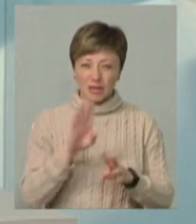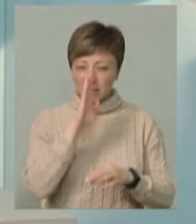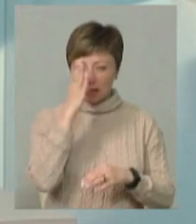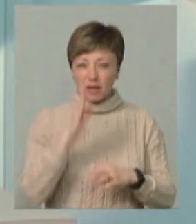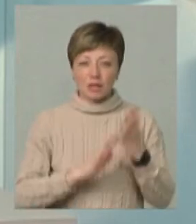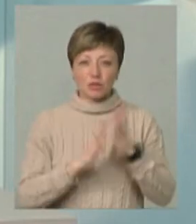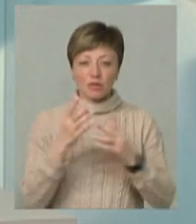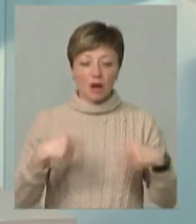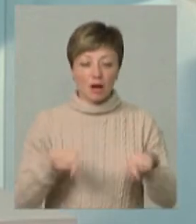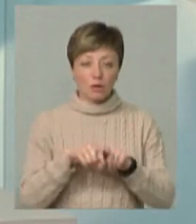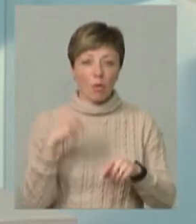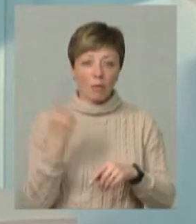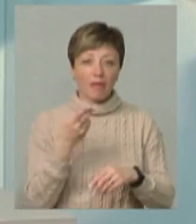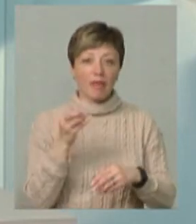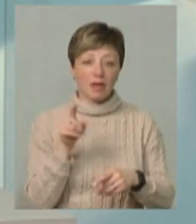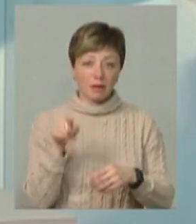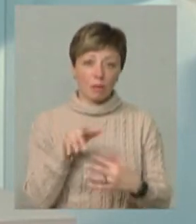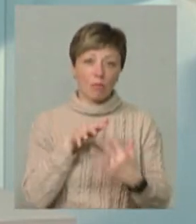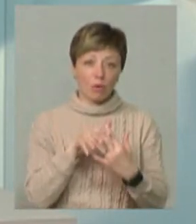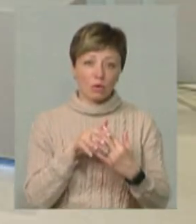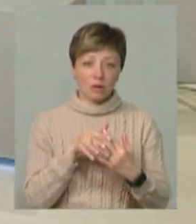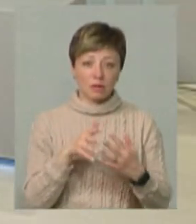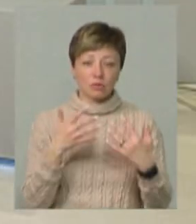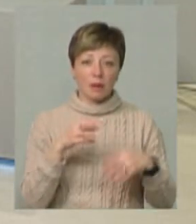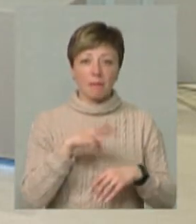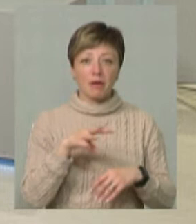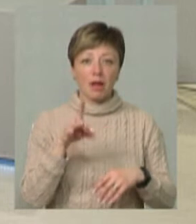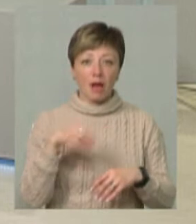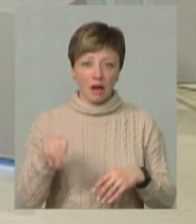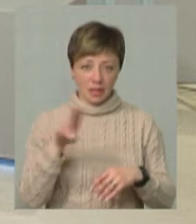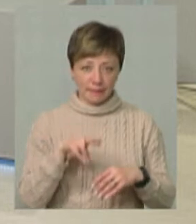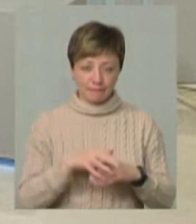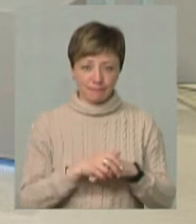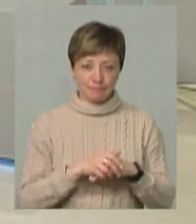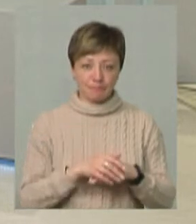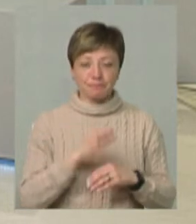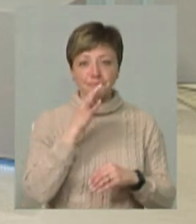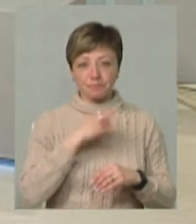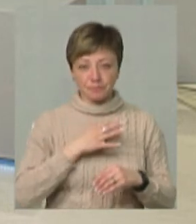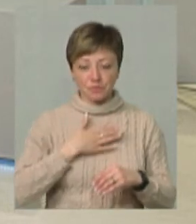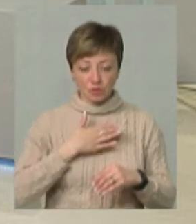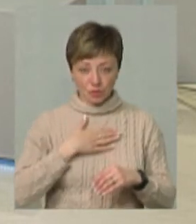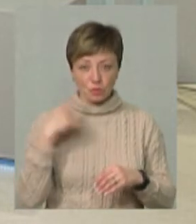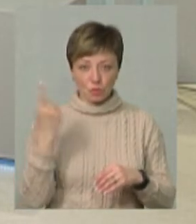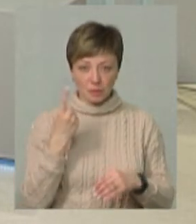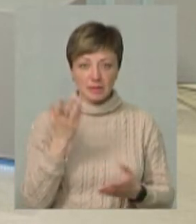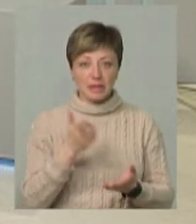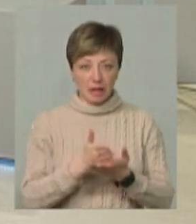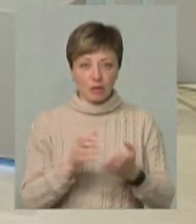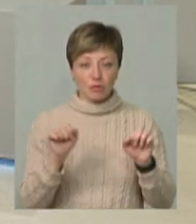що це насамперед ті області, де йдуть бої, вимірюються вже мільярдами. Скажіть, чи у нашій тиловій області є